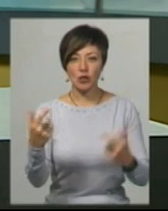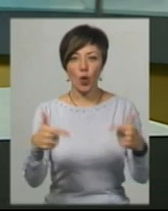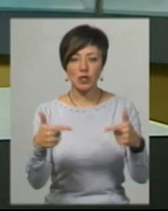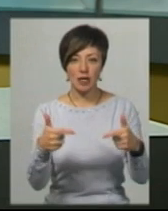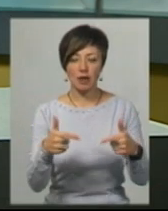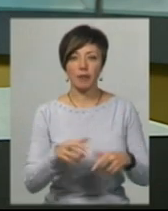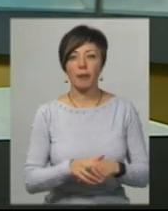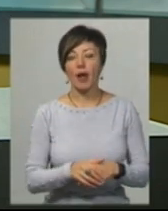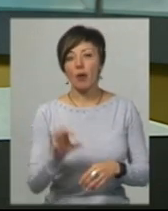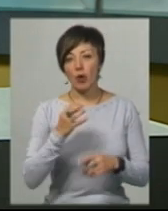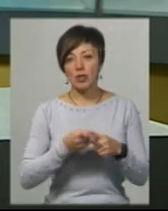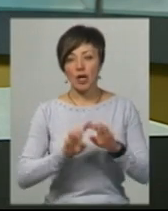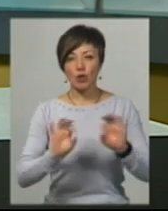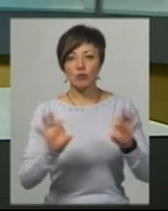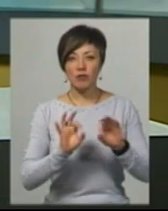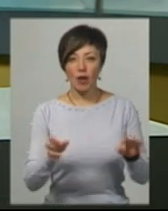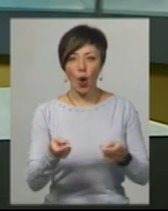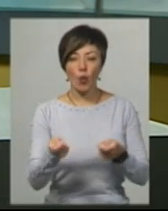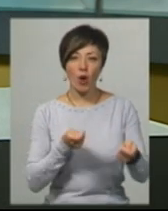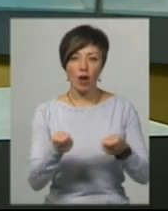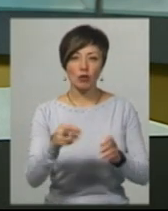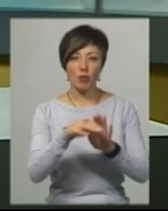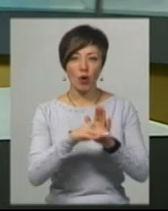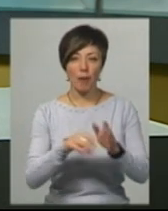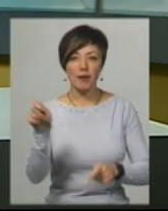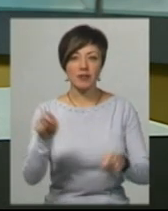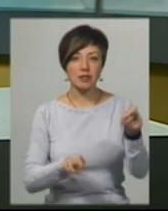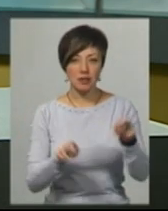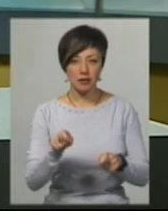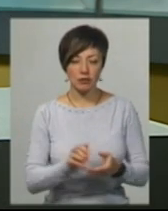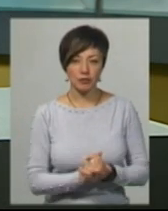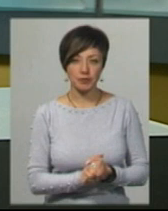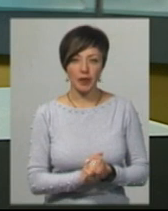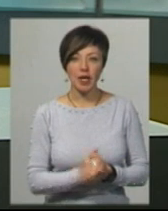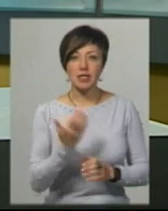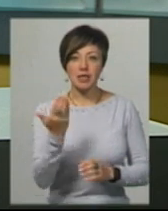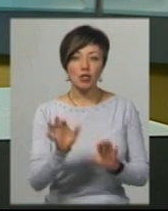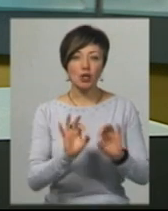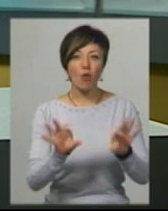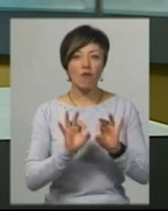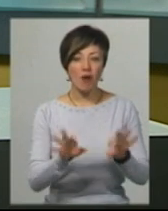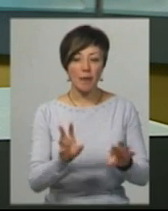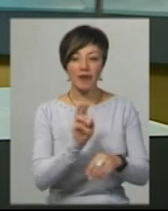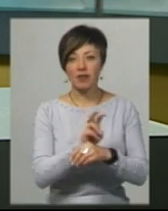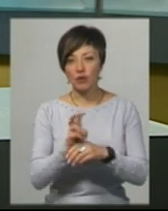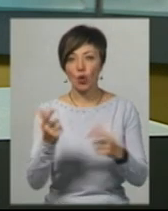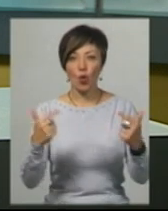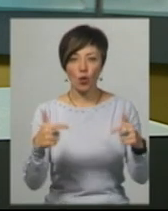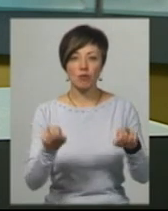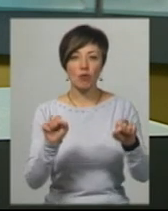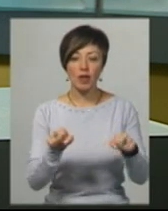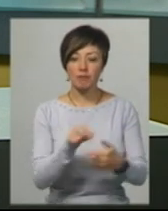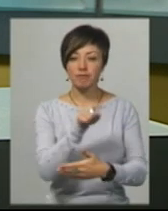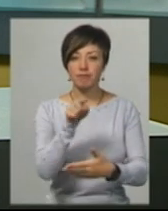відвідувачів. Про це розповіла куратор програми фестивалю Юлія Дідоха. За її словами, відвідувачі, і гості могли